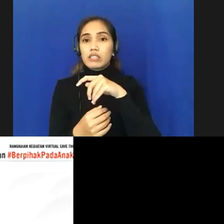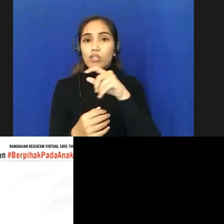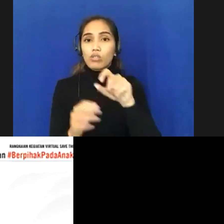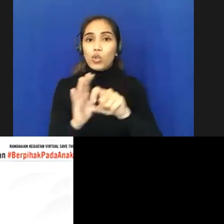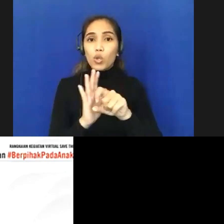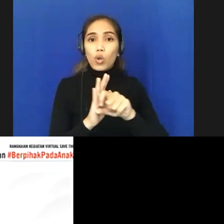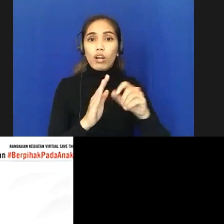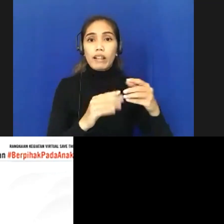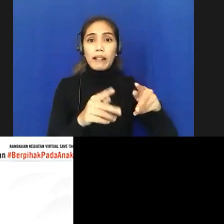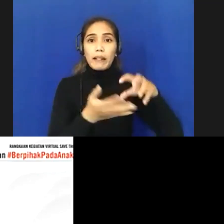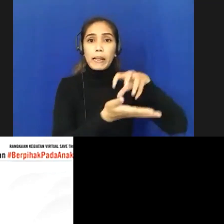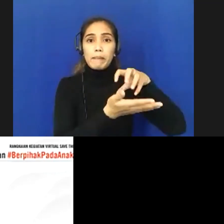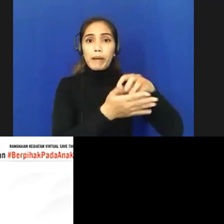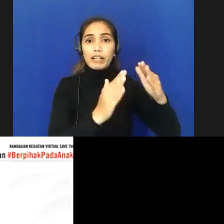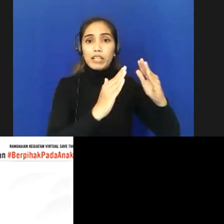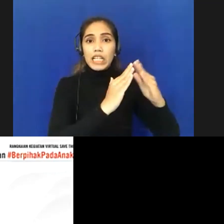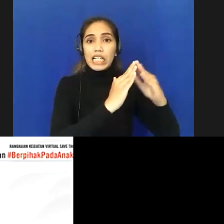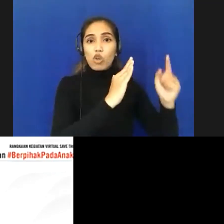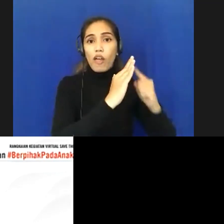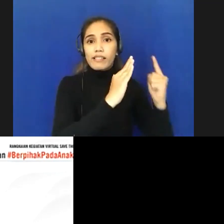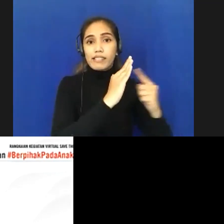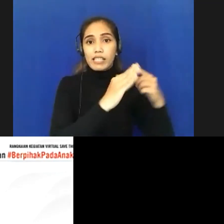terpusat walaupun fasilitasnya sudah sangat bagus